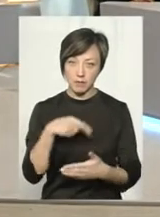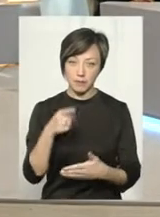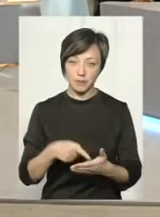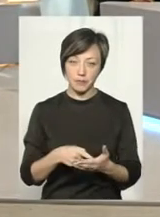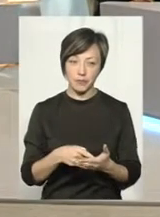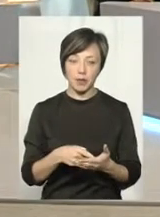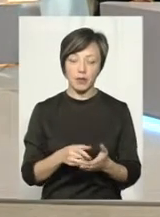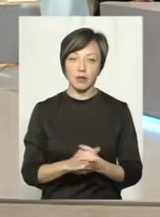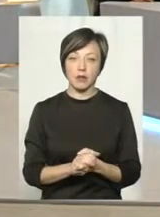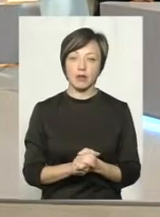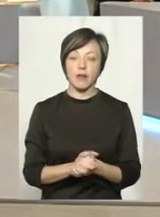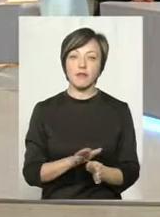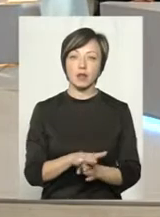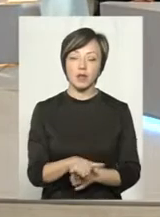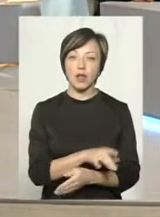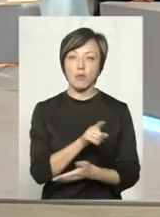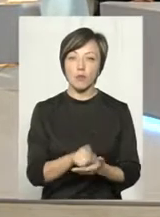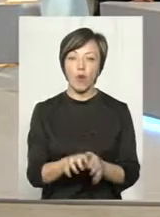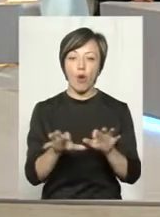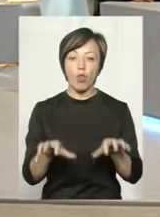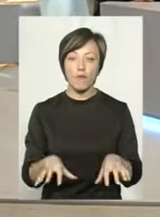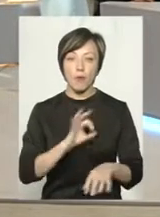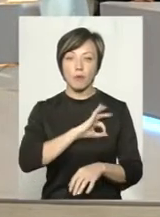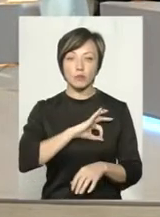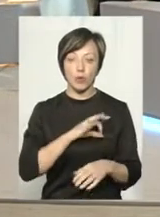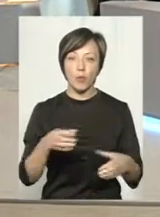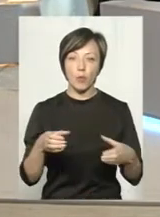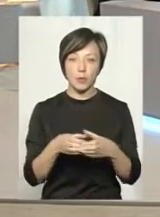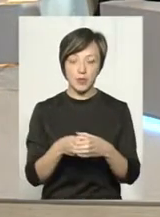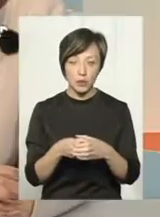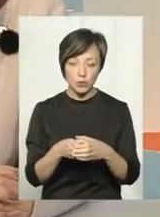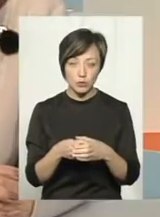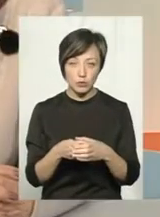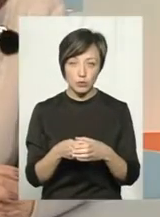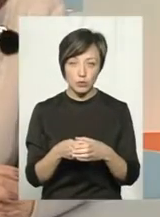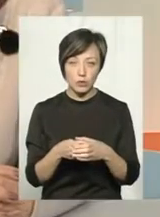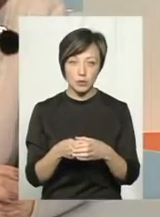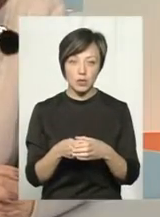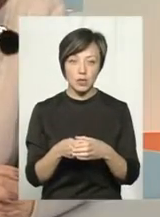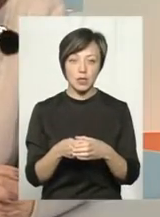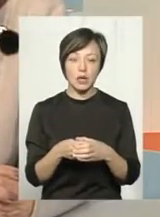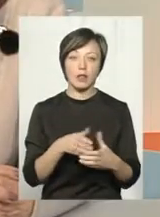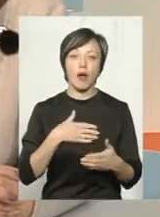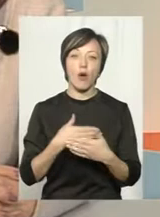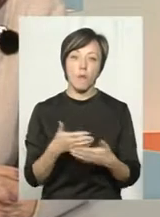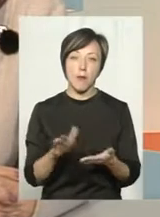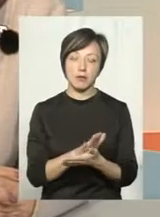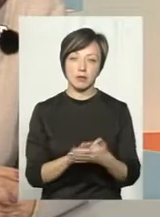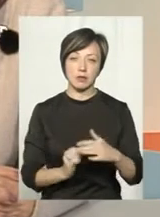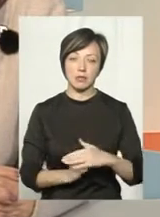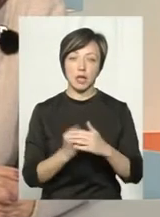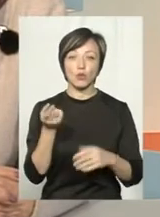Виконання обов'язків голови профспілкової організації здійшується на громадських засадах.